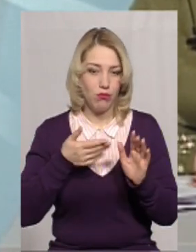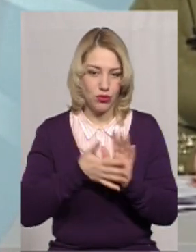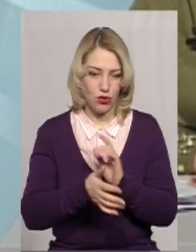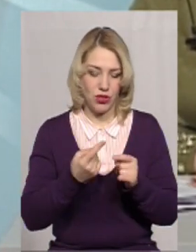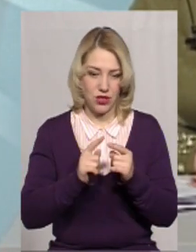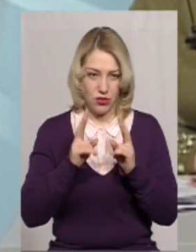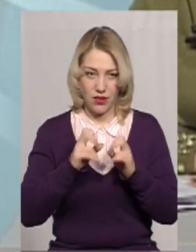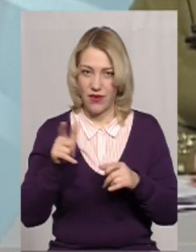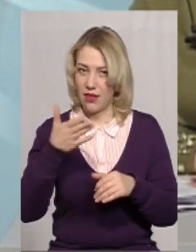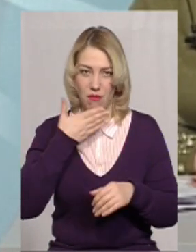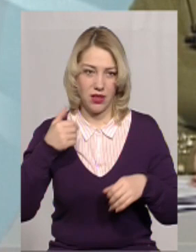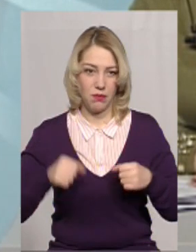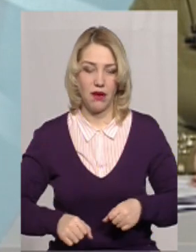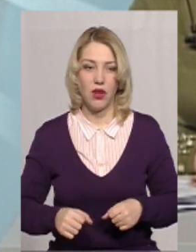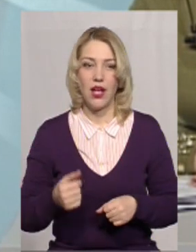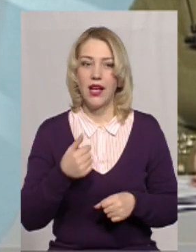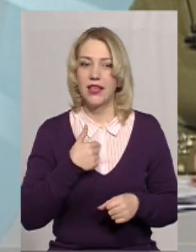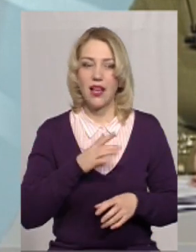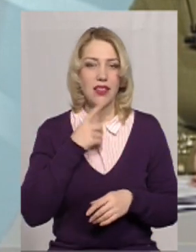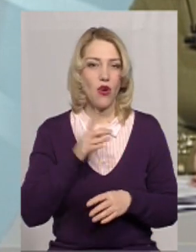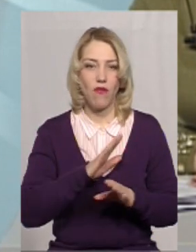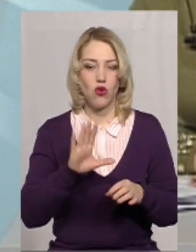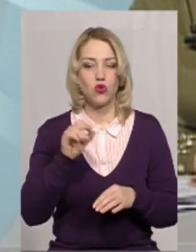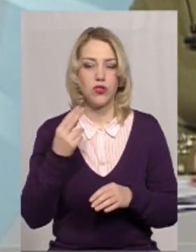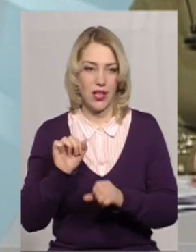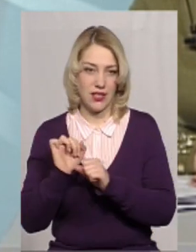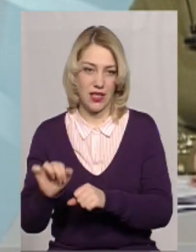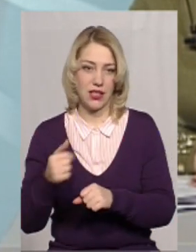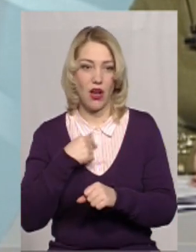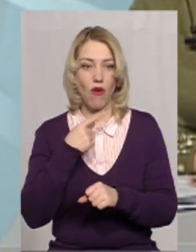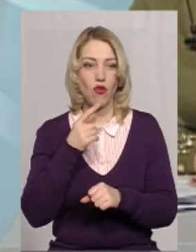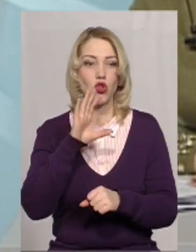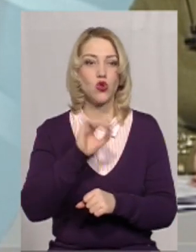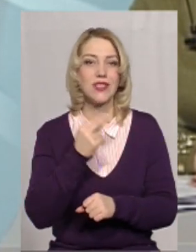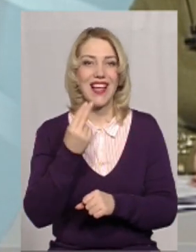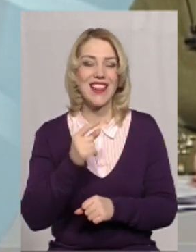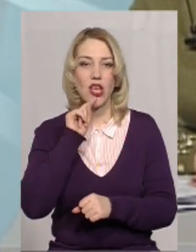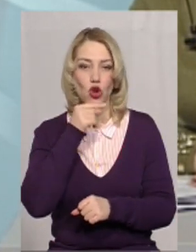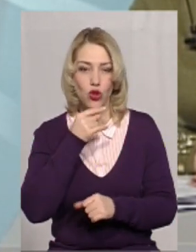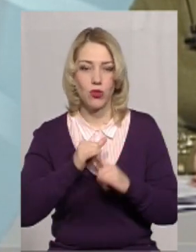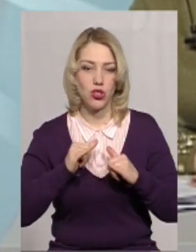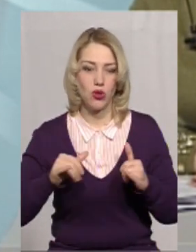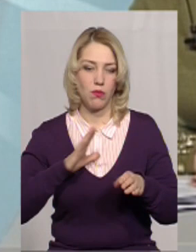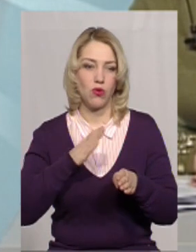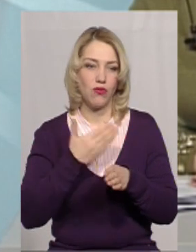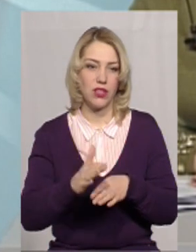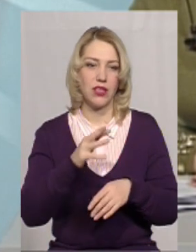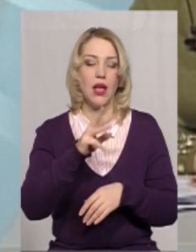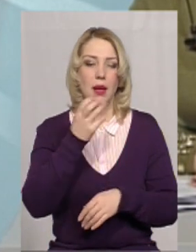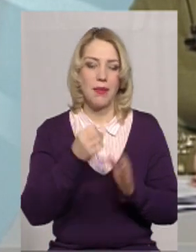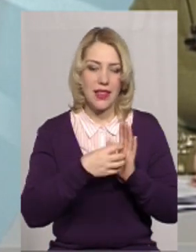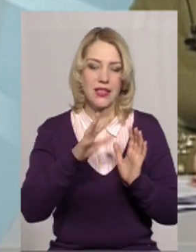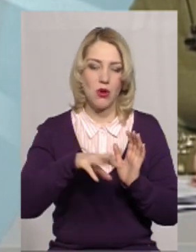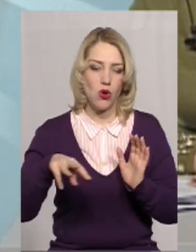маємо права. Можливо, не зрозуміли. Я не кажу за соціальний захист. Я кажу, на соціальний і економічний розвиток виділено 15 мільйонів 564